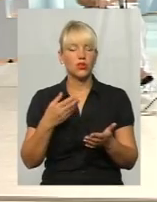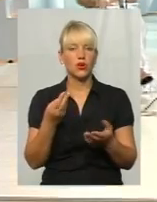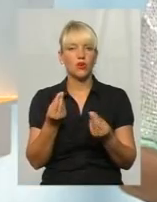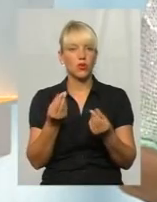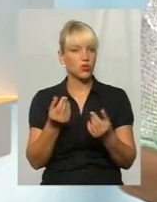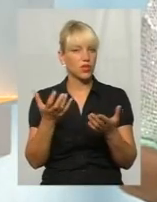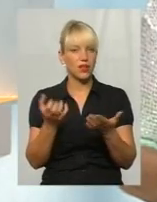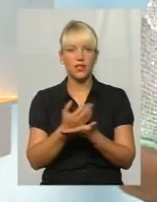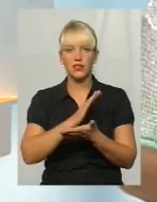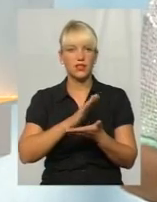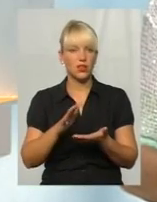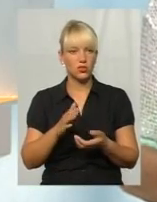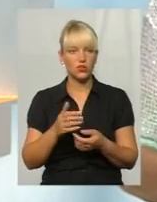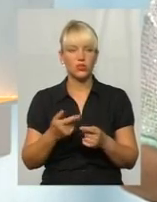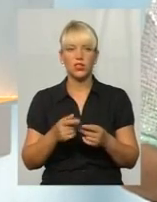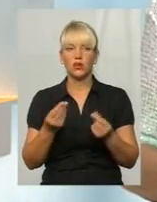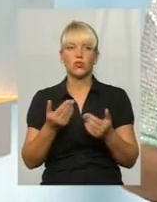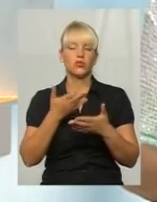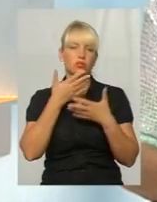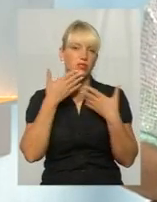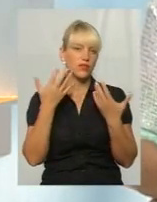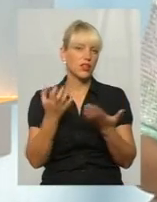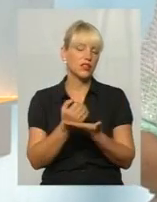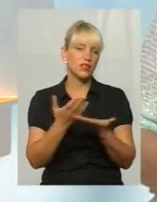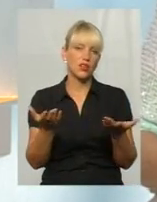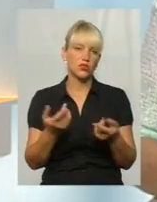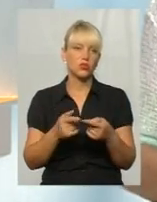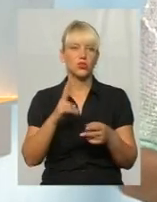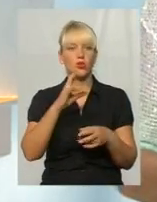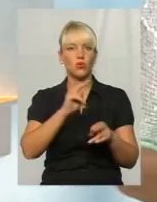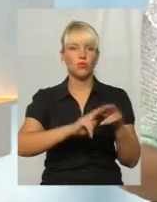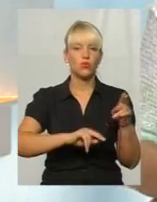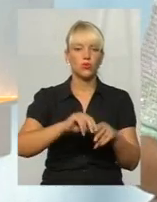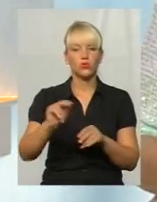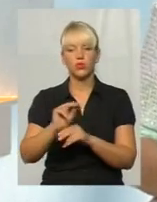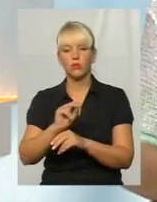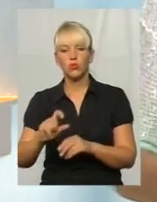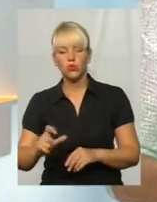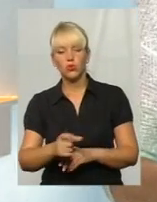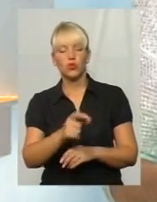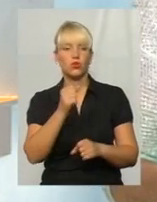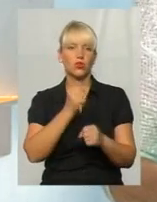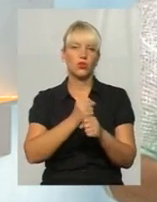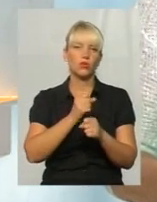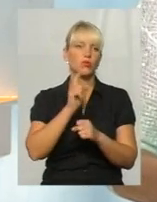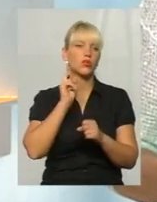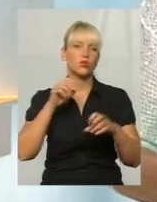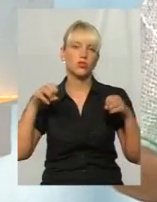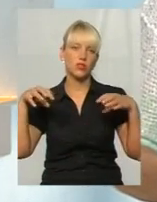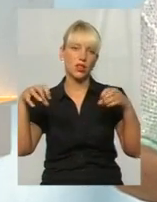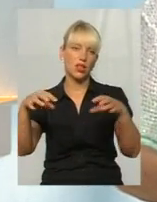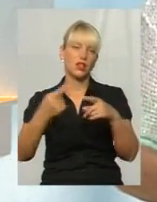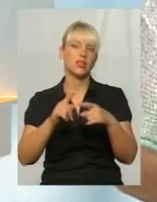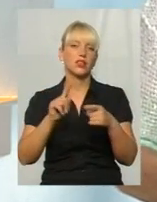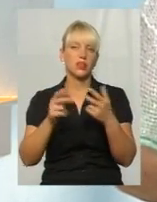знайшлося місця? знайшлося. Так, коштів не знайшлося. Ну, будують, ремонтують дороги, роблять озеленень. Я ще вважаю, це